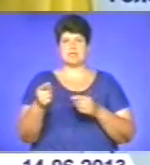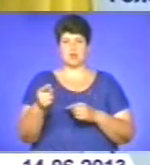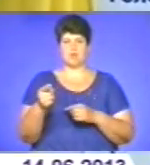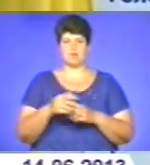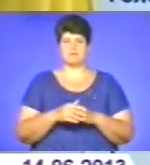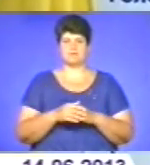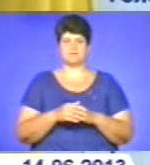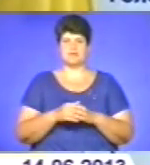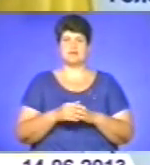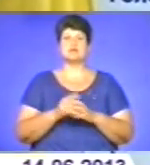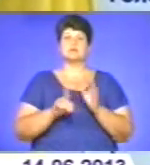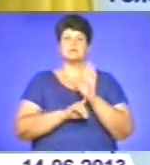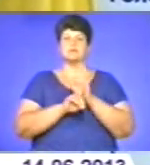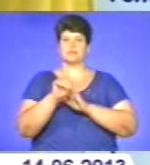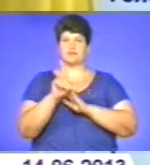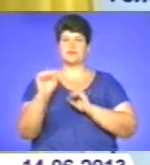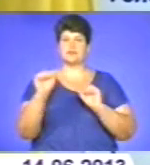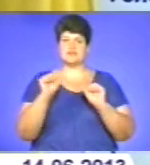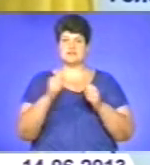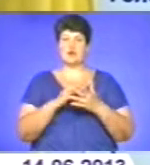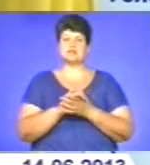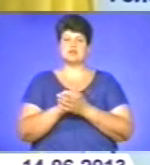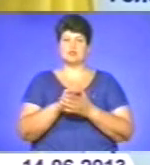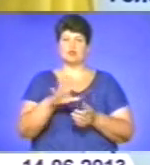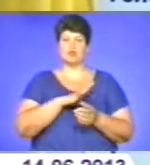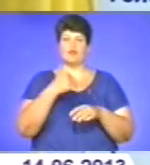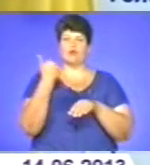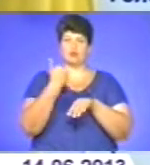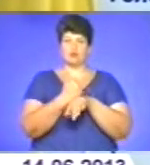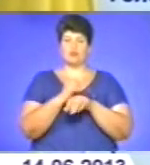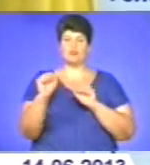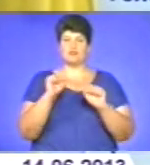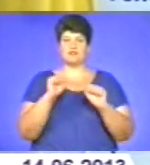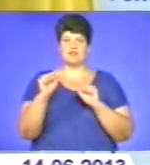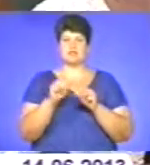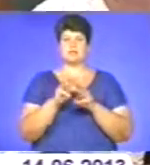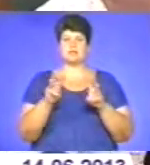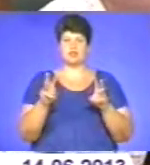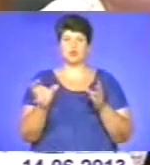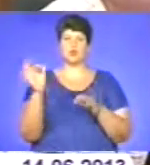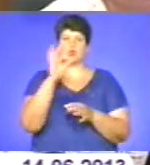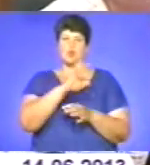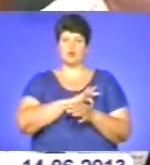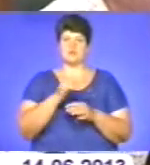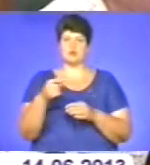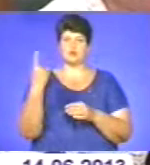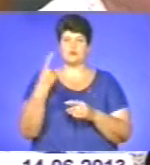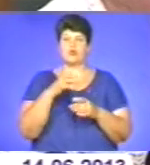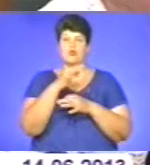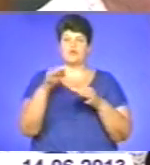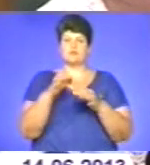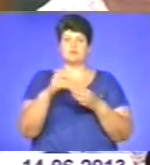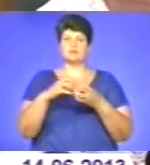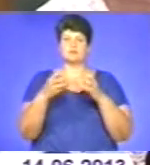Спершу керівництво Асоціації побувало в Головному управлінні Міндоходів у Тернопільській області, де обговорили низько проблемних питань